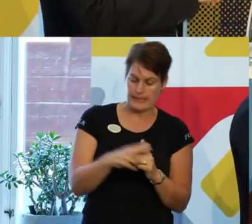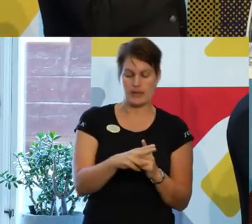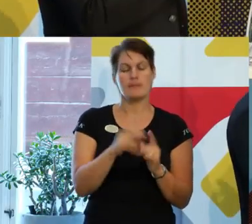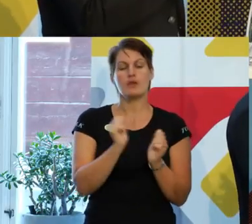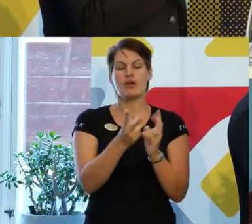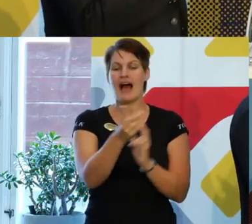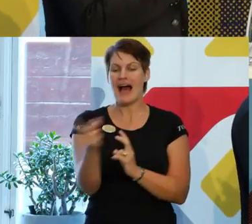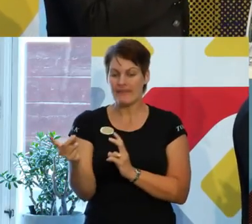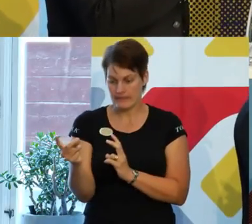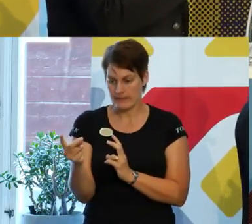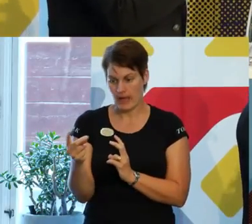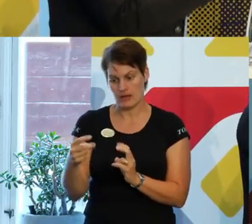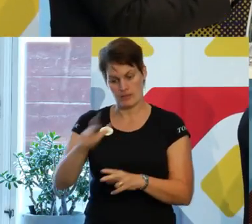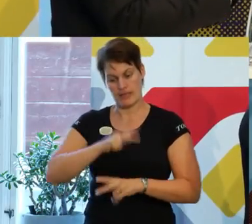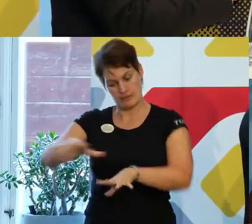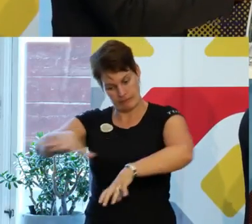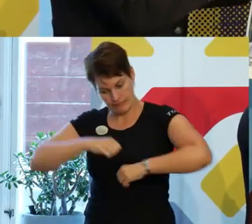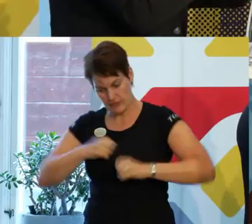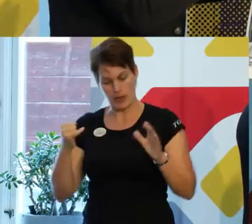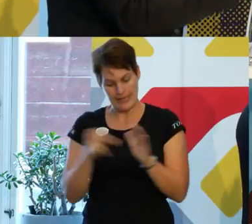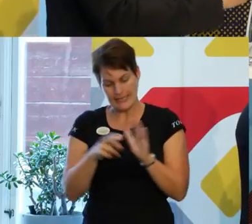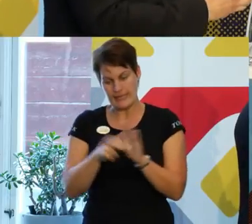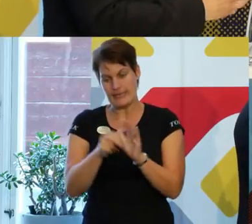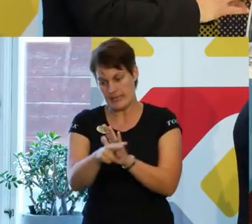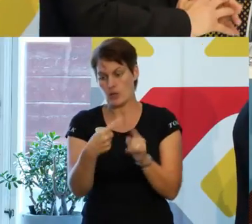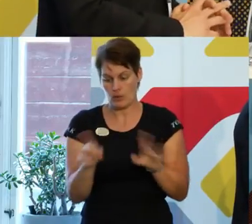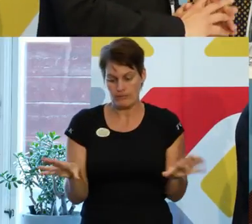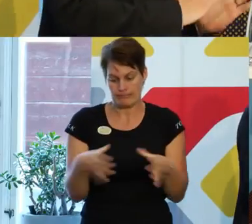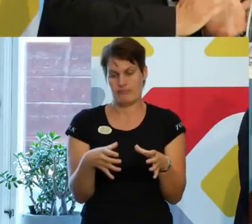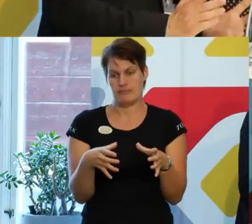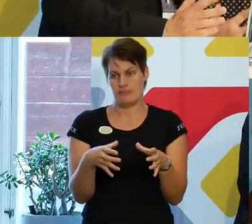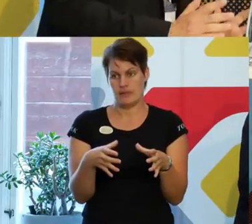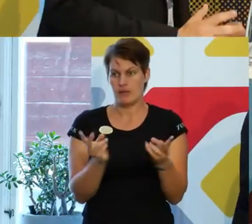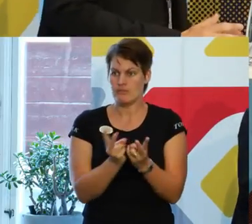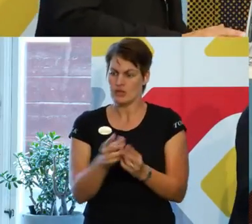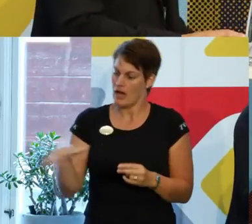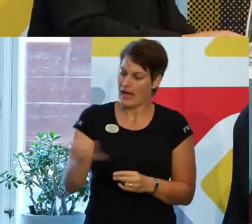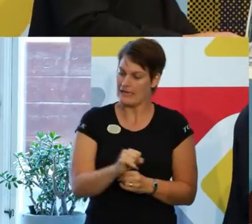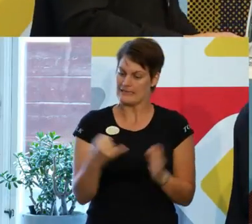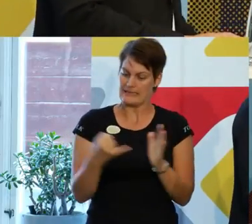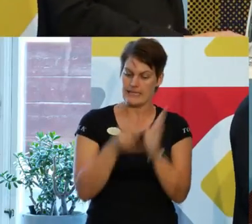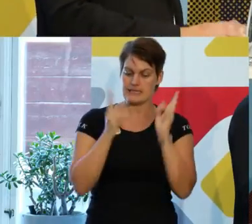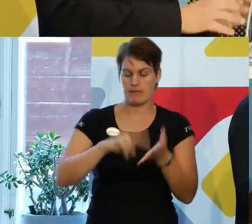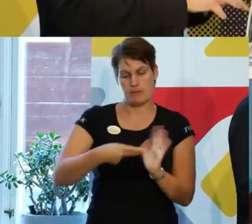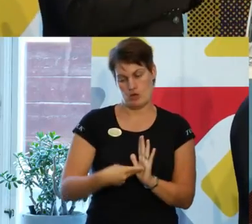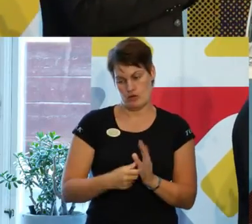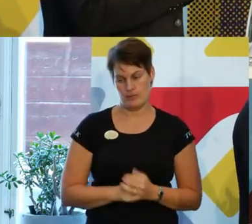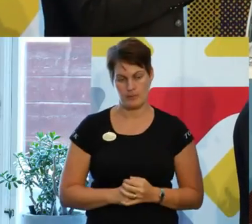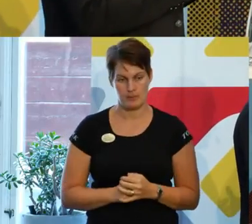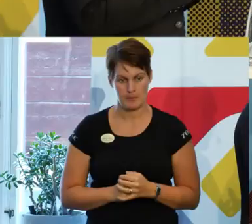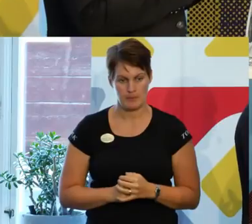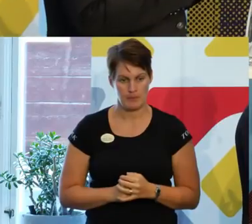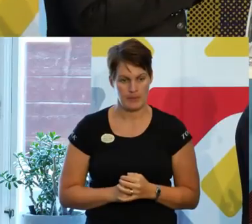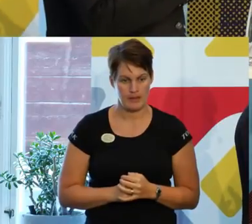andra åtaganden som Helsingborgs stad har då i internationella samarbeten. Allt ligger i en plan. sen finns det då liksom ett,